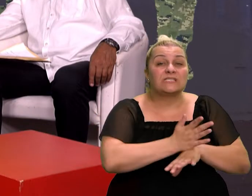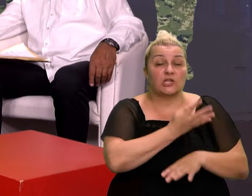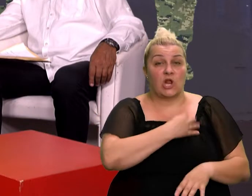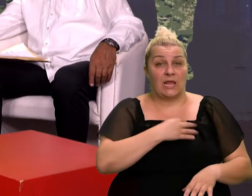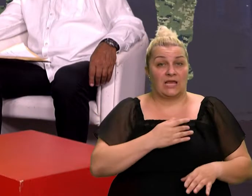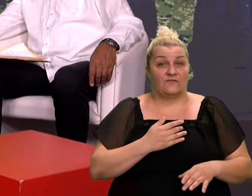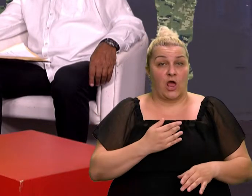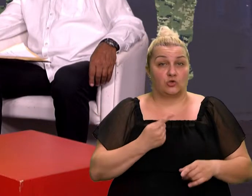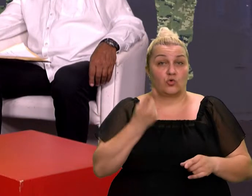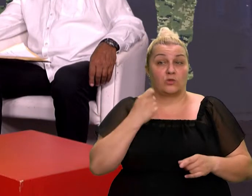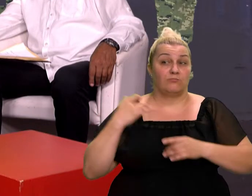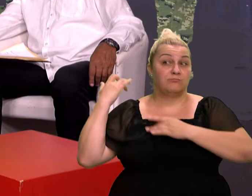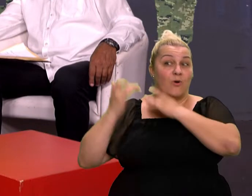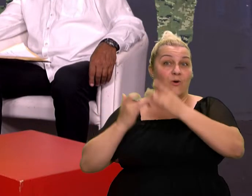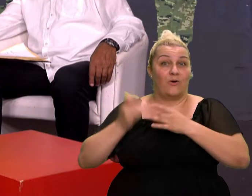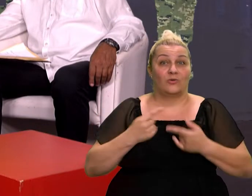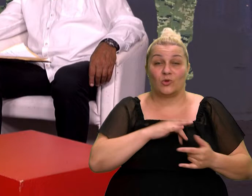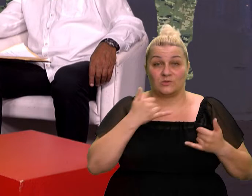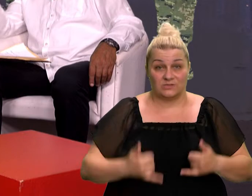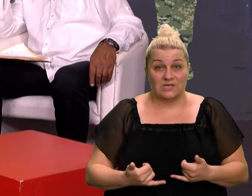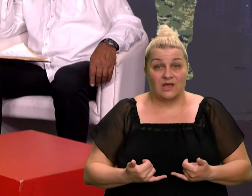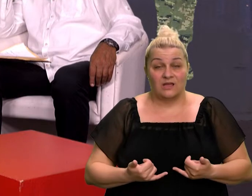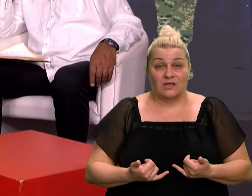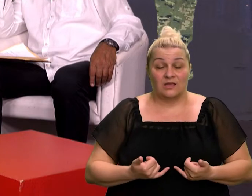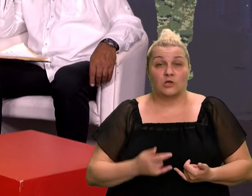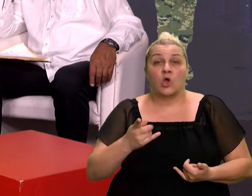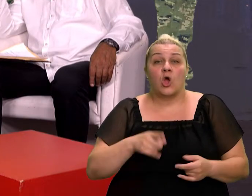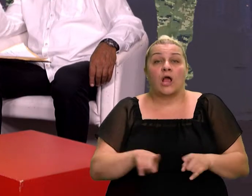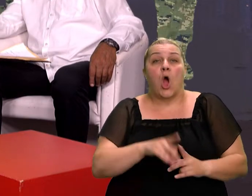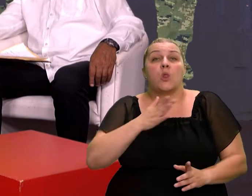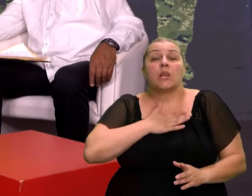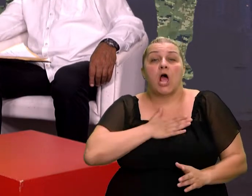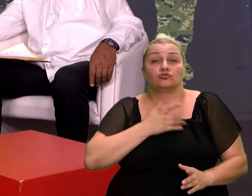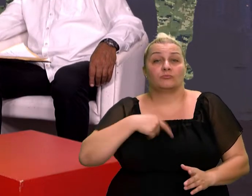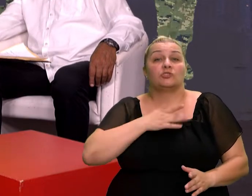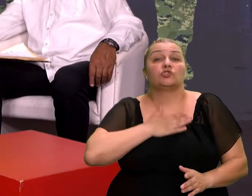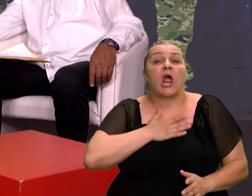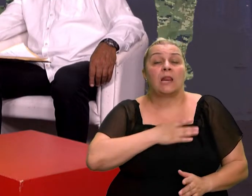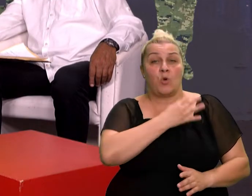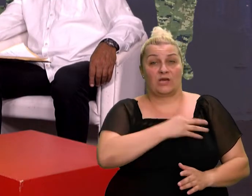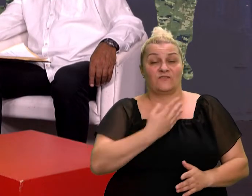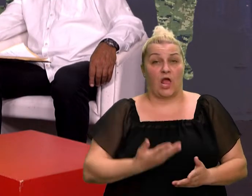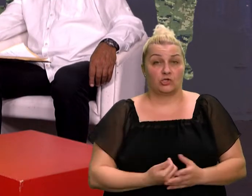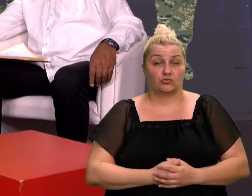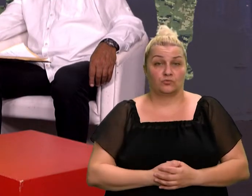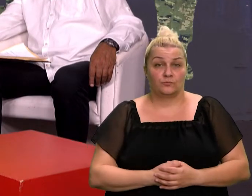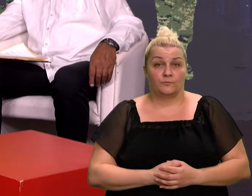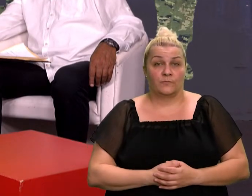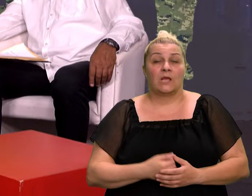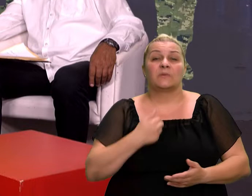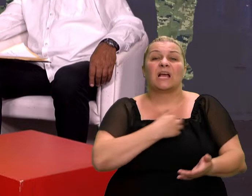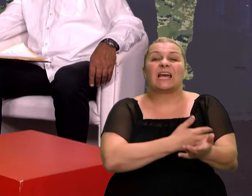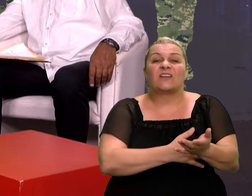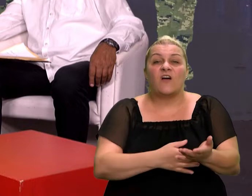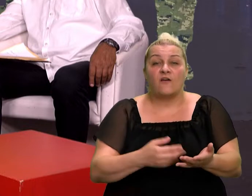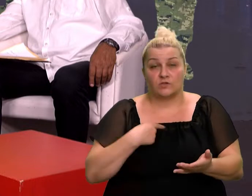kroz povijest. Kroz povijest kao svoje nešto, nešto šta smo mi željeli. U krajnosti i